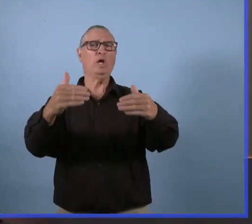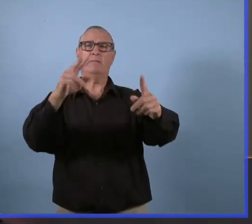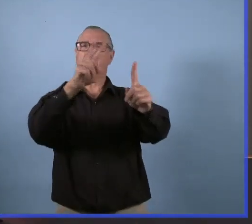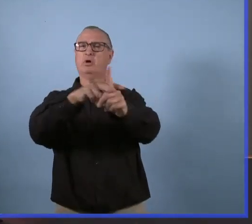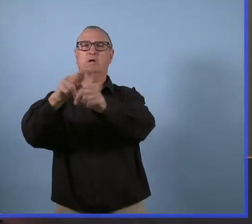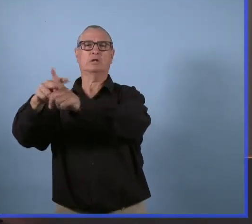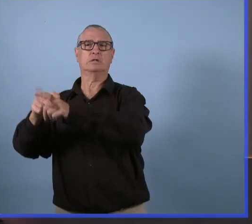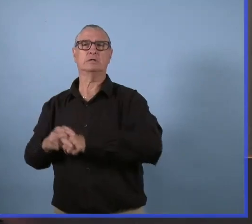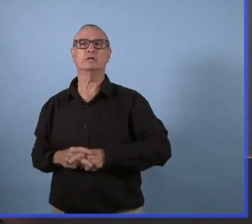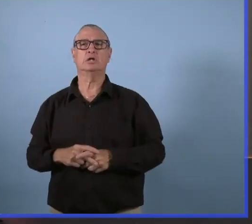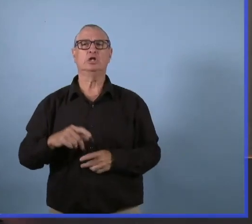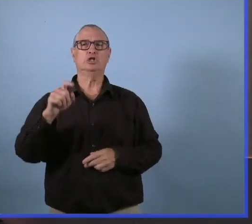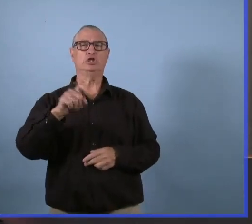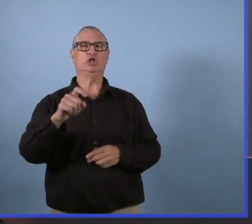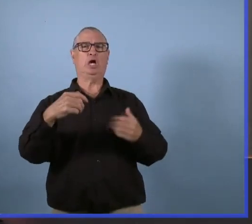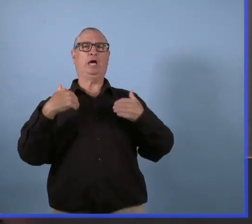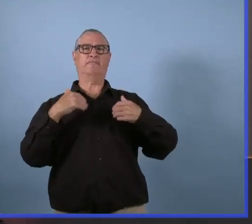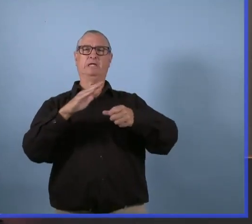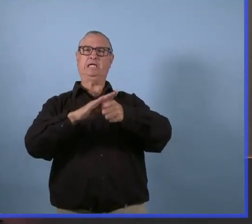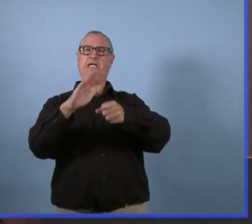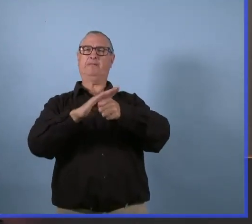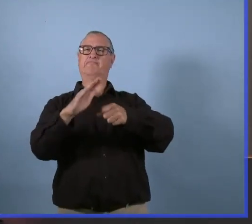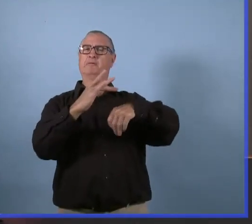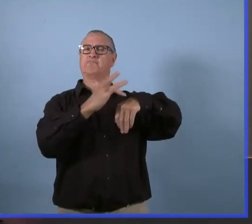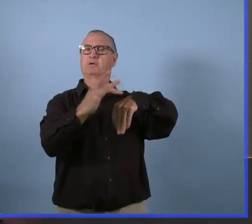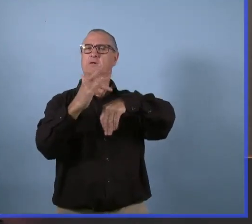Le problème du ralentissement, ça va être à court terme.